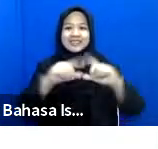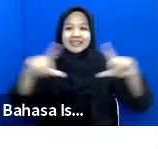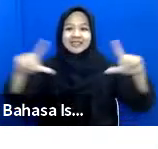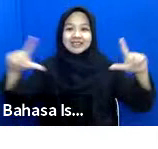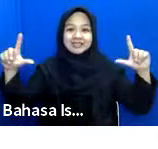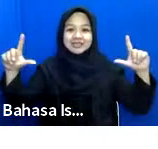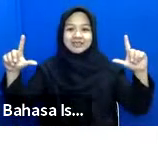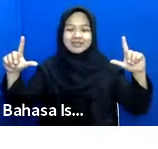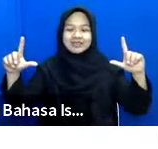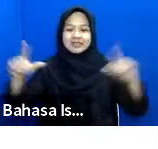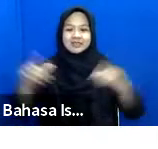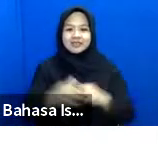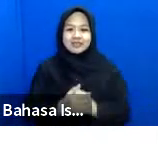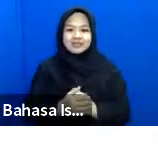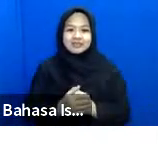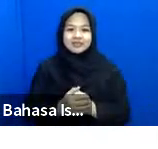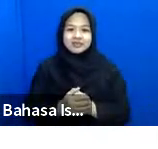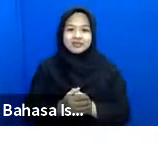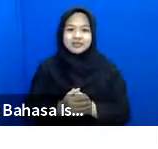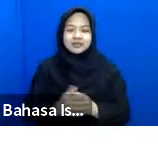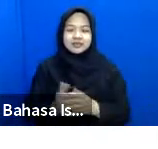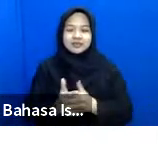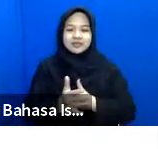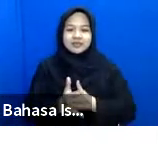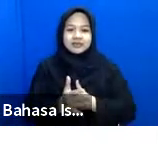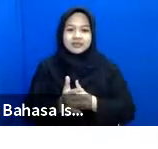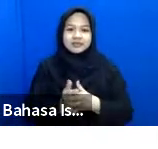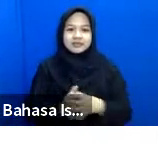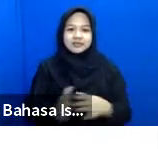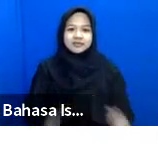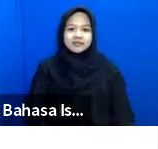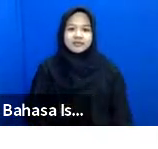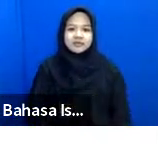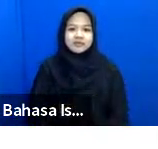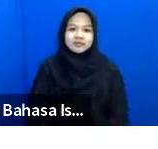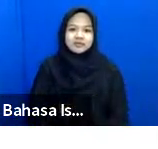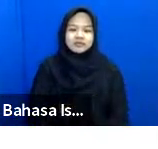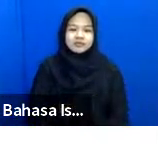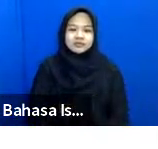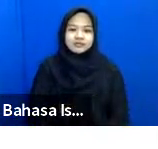lebih jelas dalam layar ya sebentar